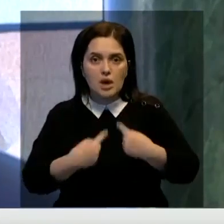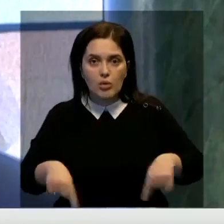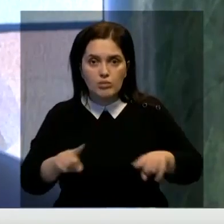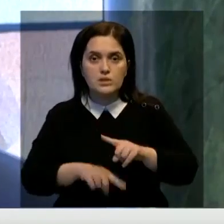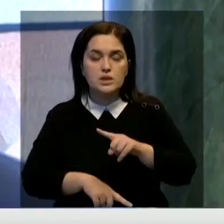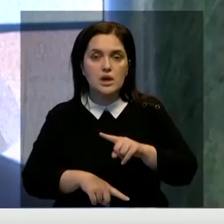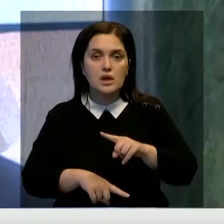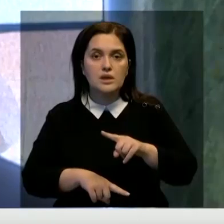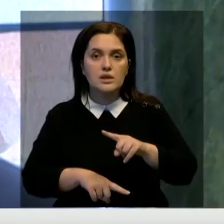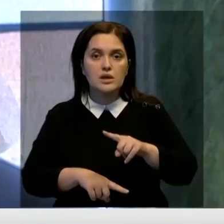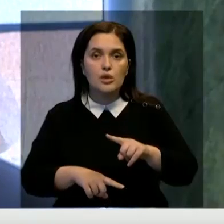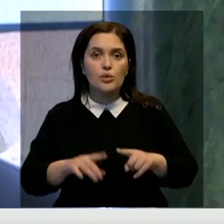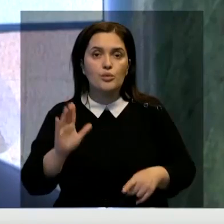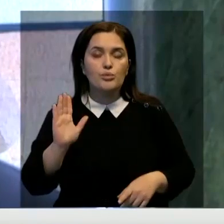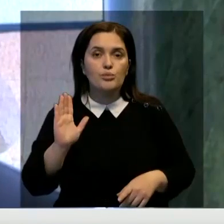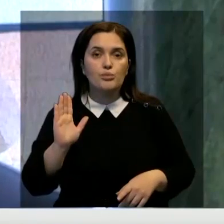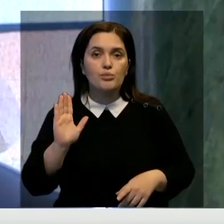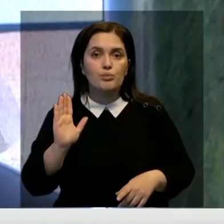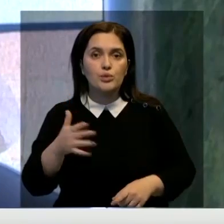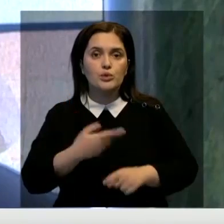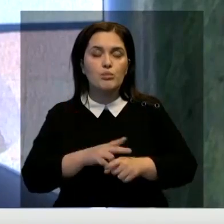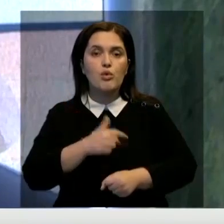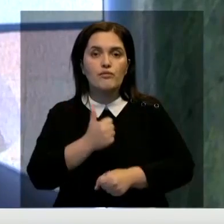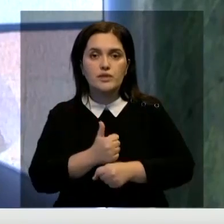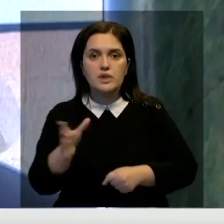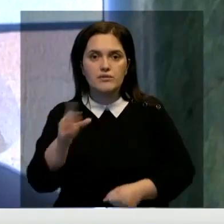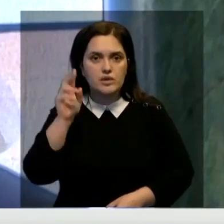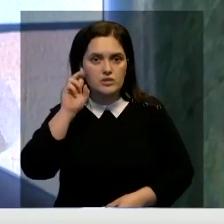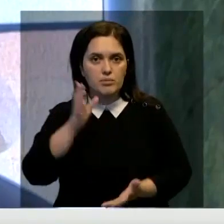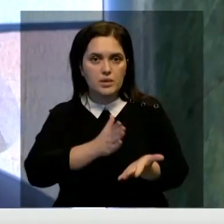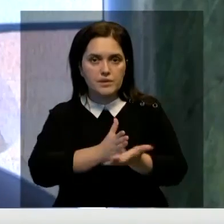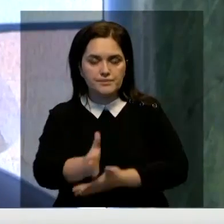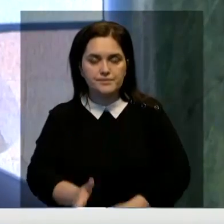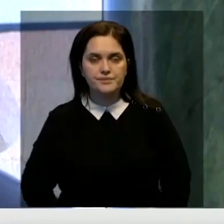последующем будут ложиться в основу всей государственной политики.